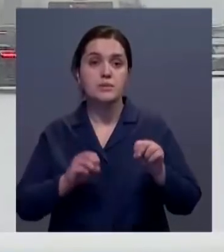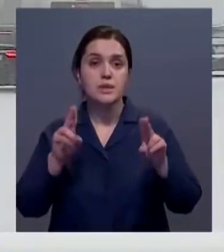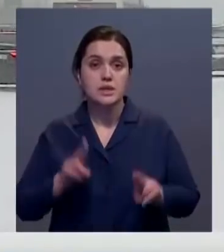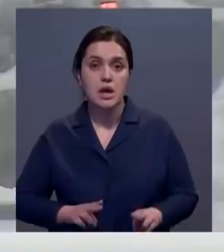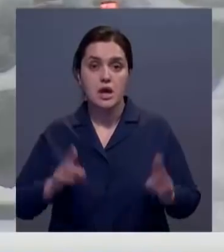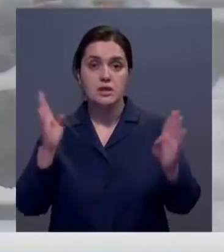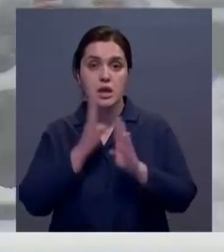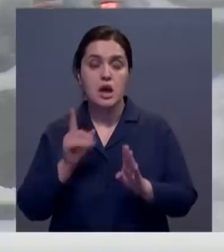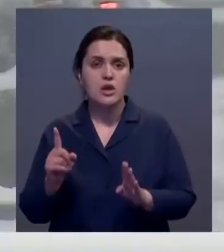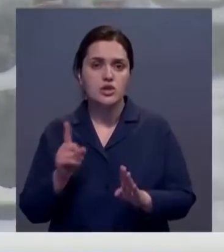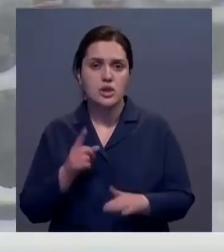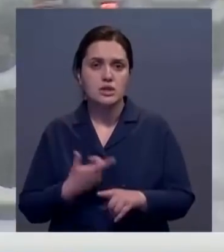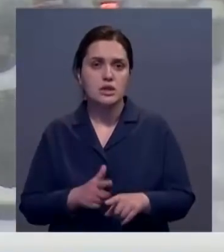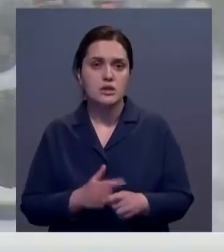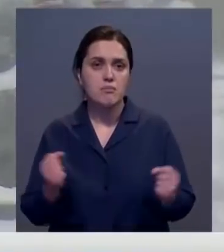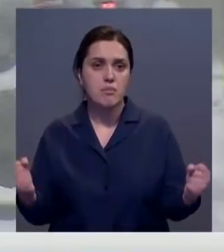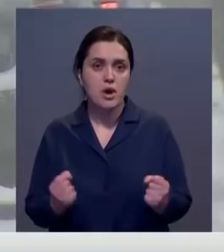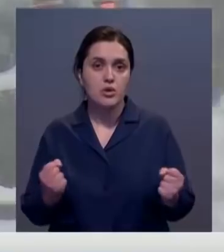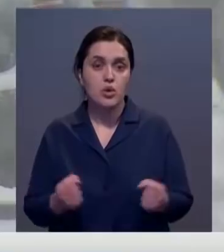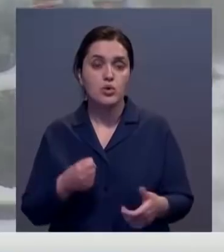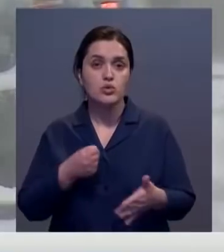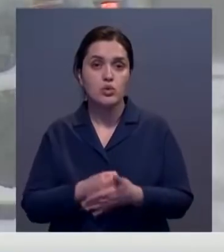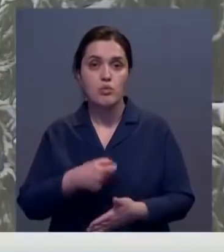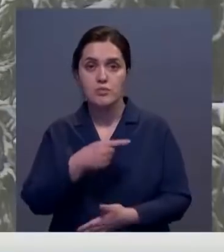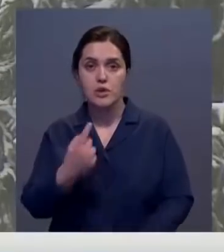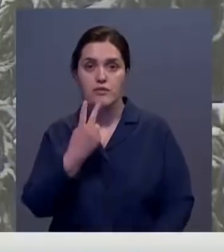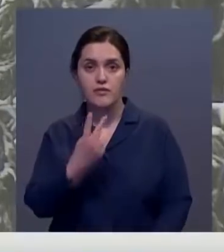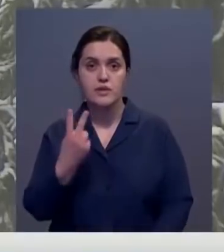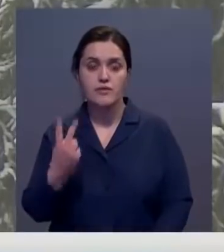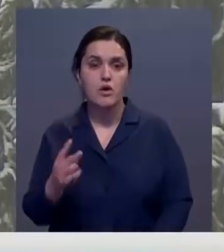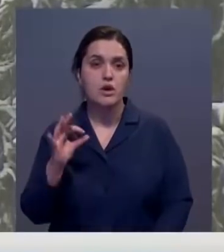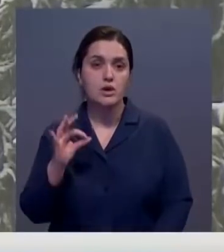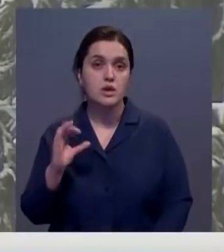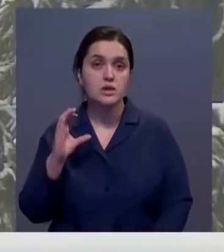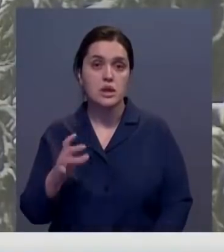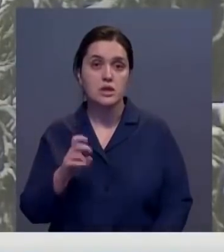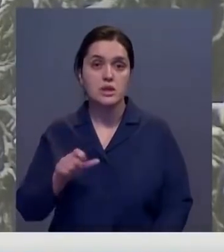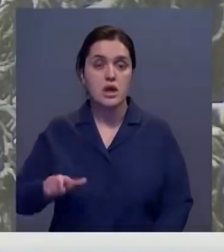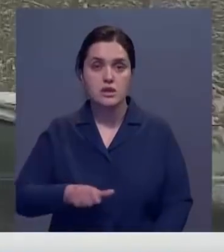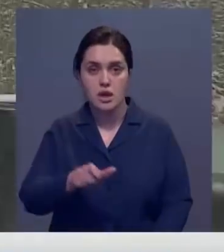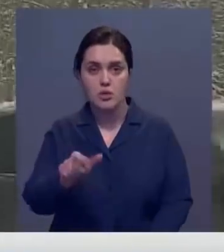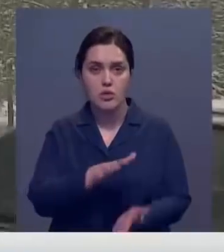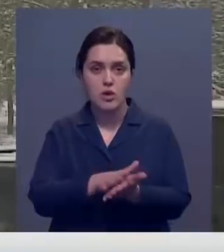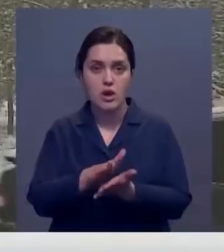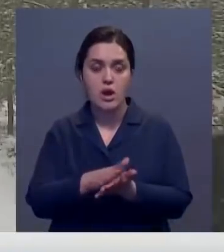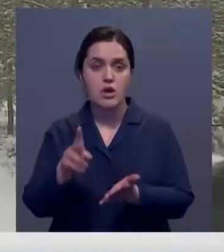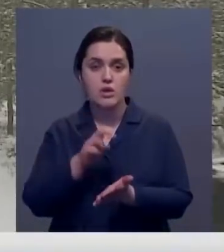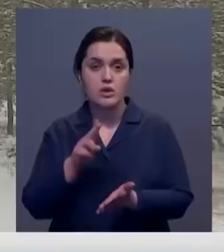там специалисты Казгидромет ожидают сильный мороз до минус 22 градусов. На дорогах гололед.